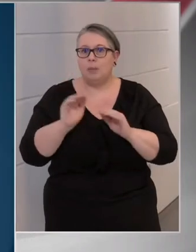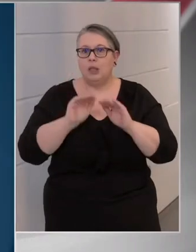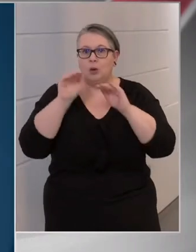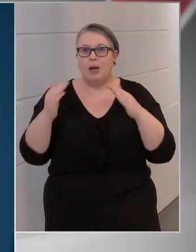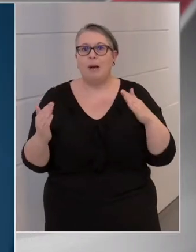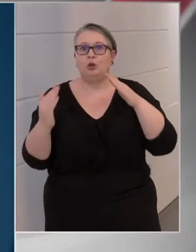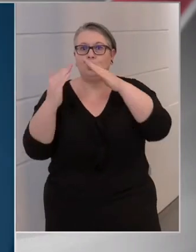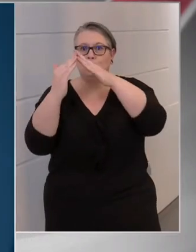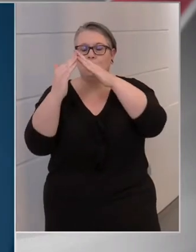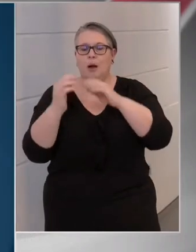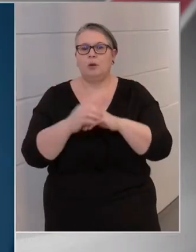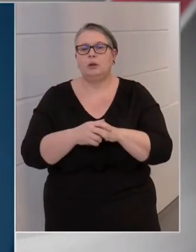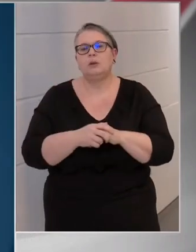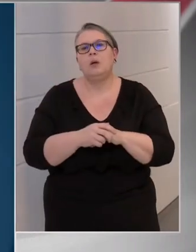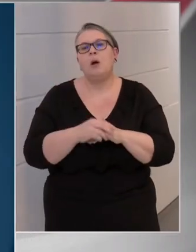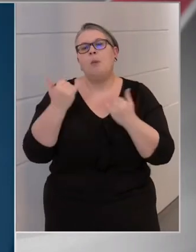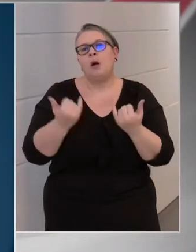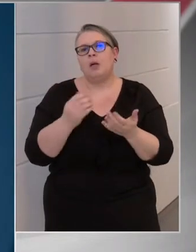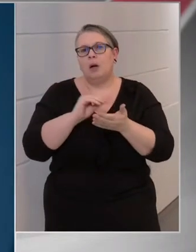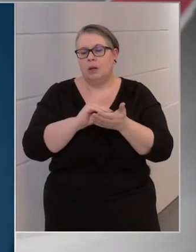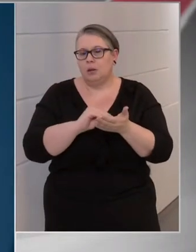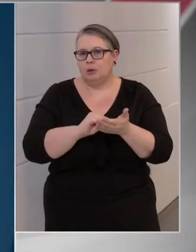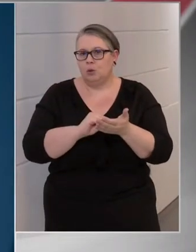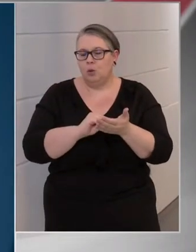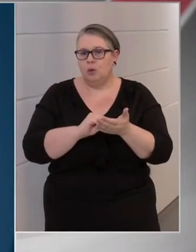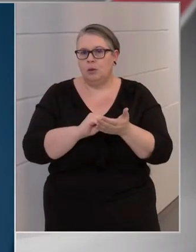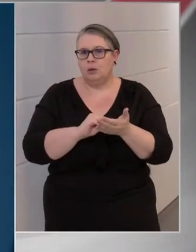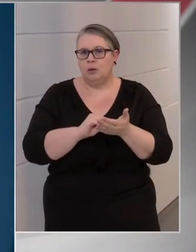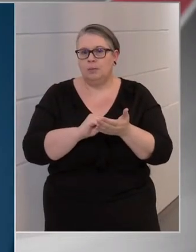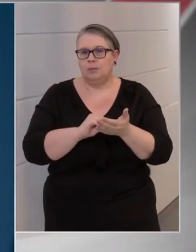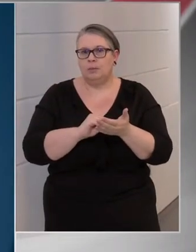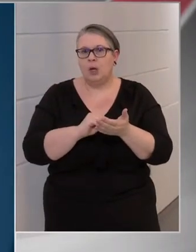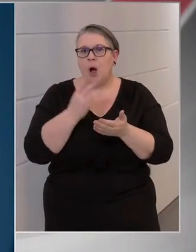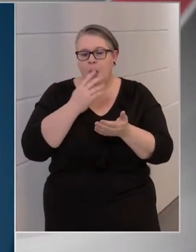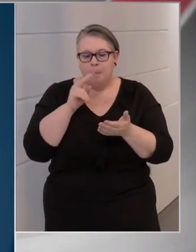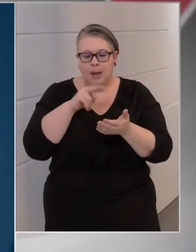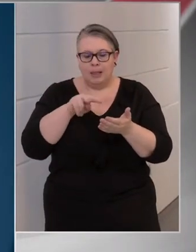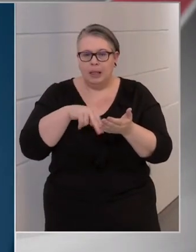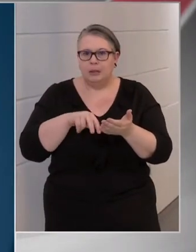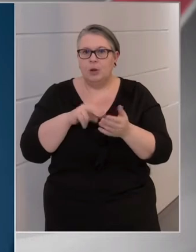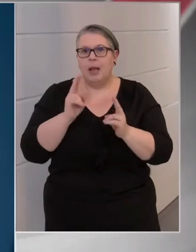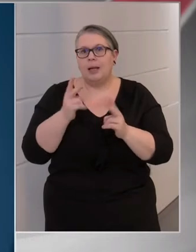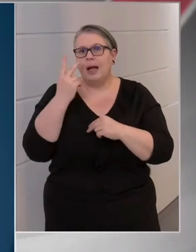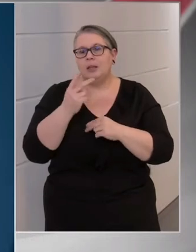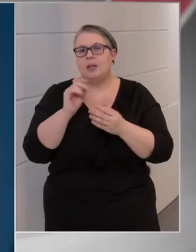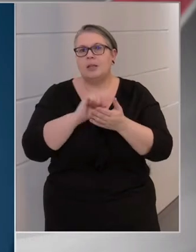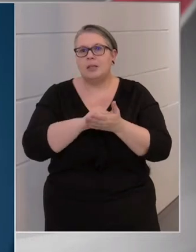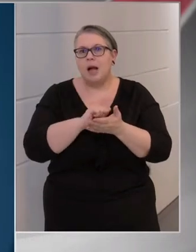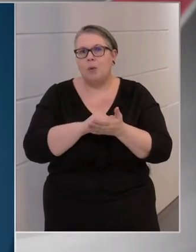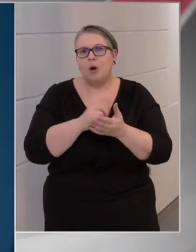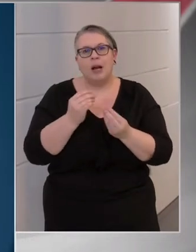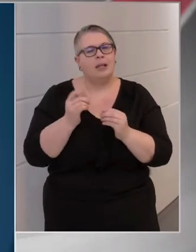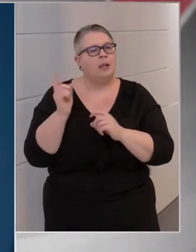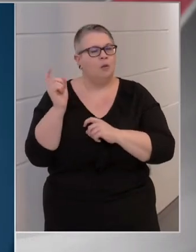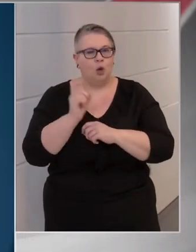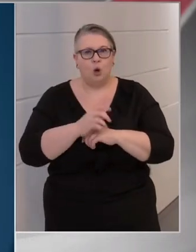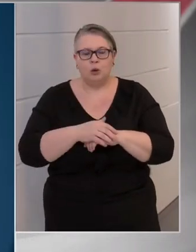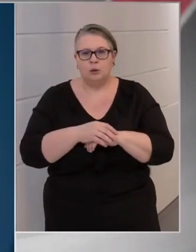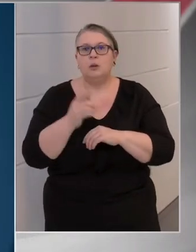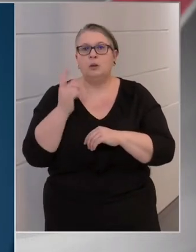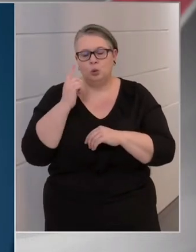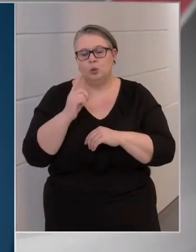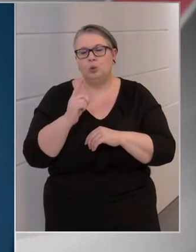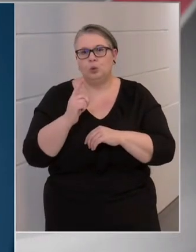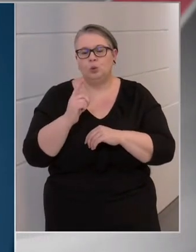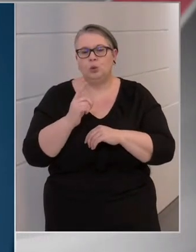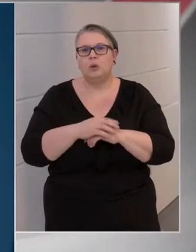hullám csúcsához. A mai adatokat, hogyha megnézzük, akkor azt látjuk, hogy a számok rendkívül rosszak. Tudtuk, és